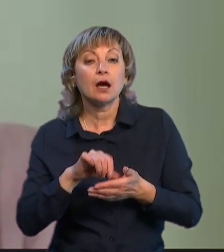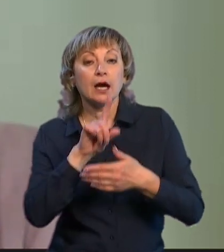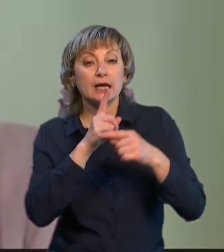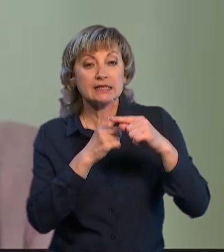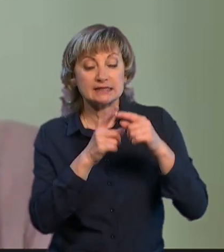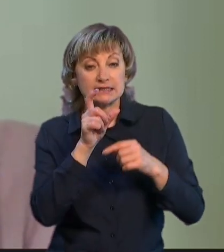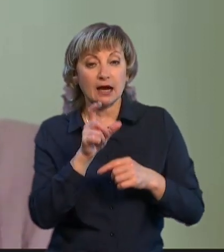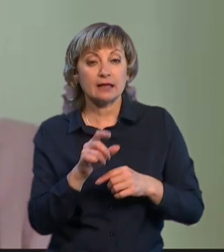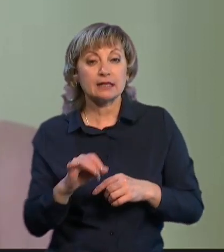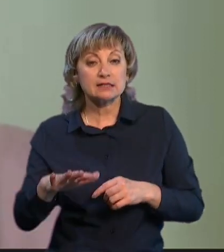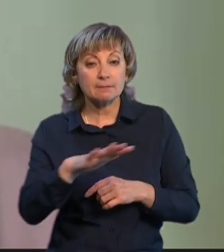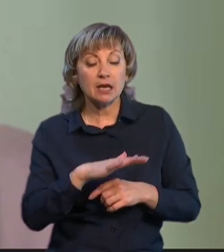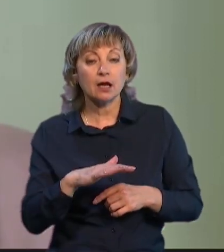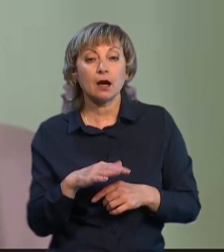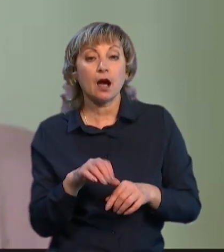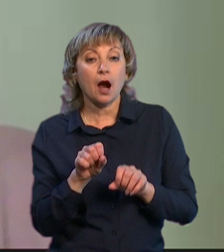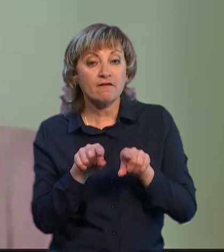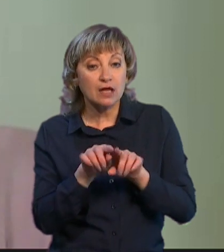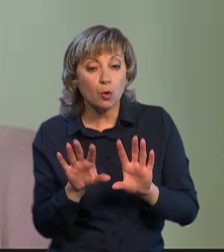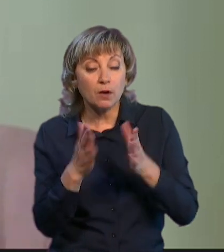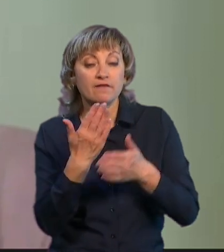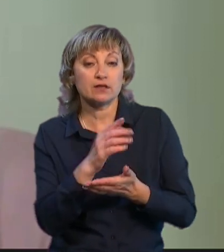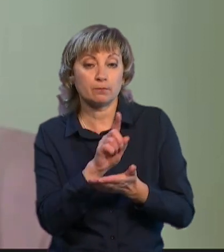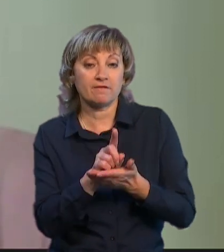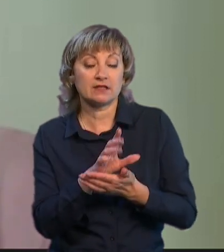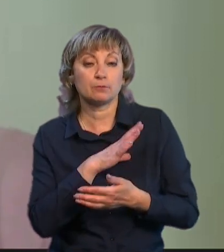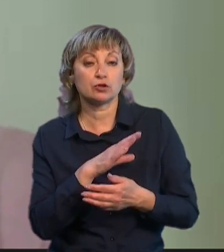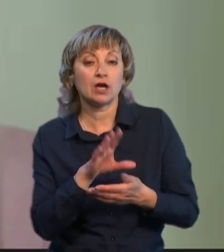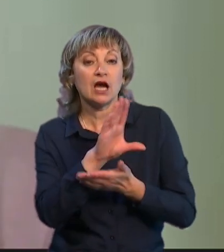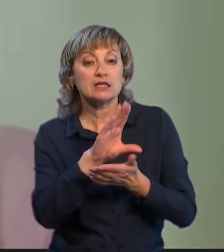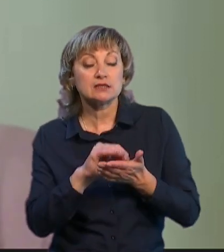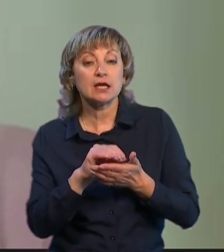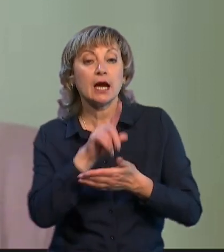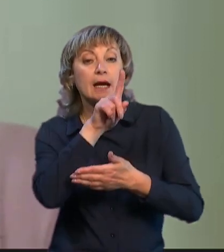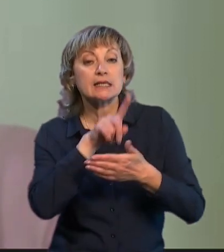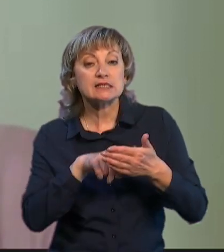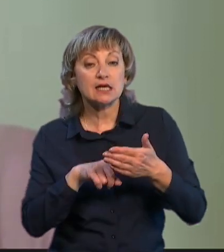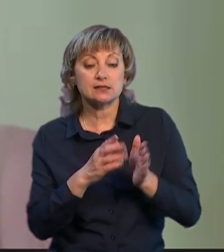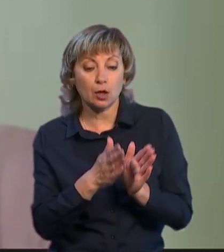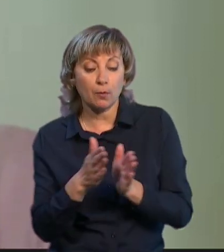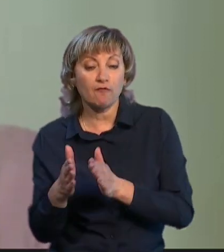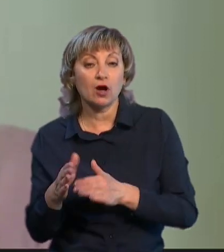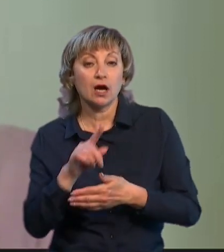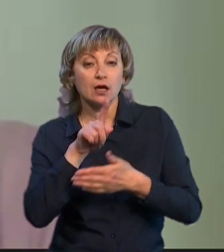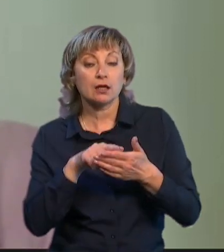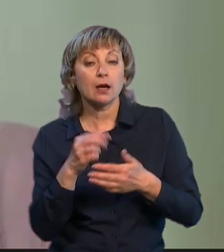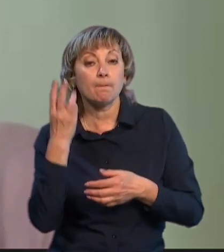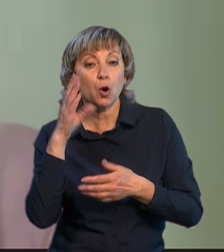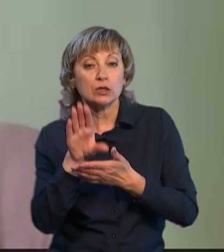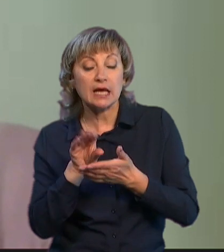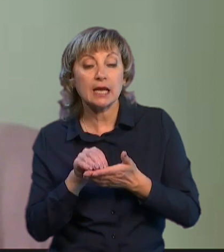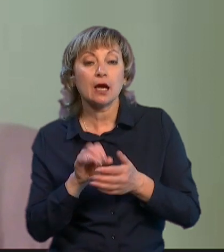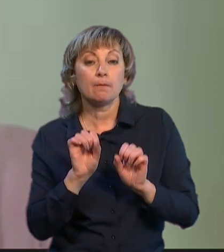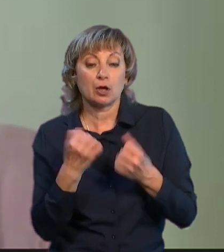землі. А в такому випадку він мав би саме наводити взірці християнської поведінки і християнської моделі. Він міг